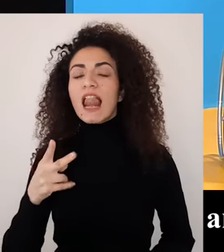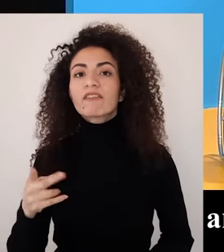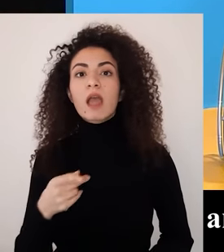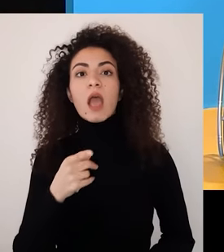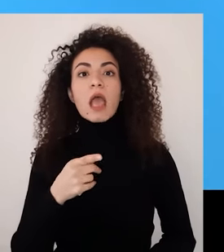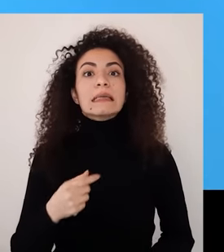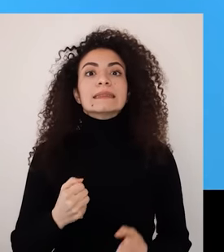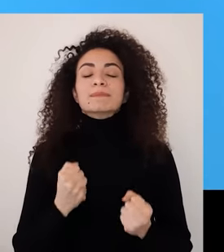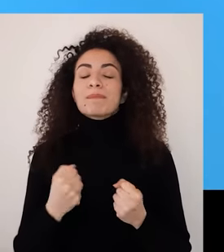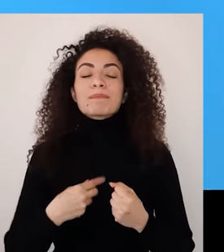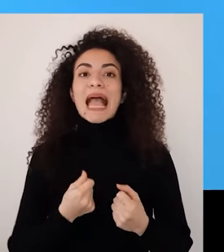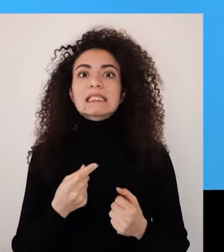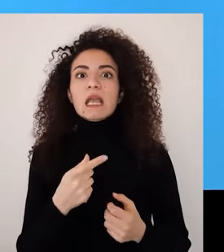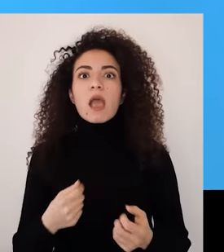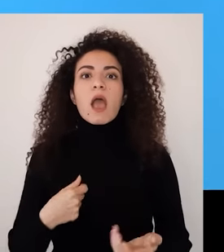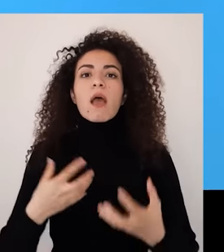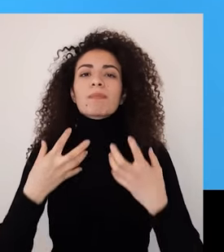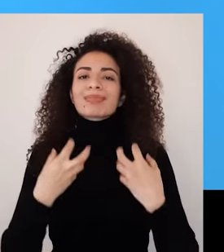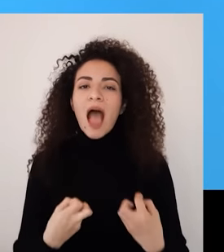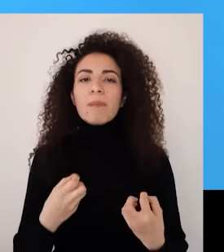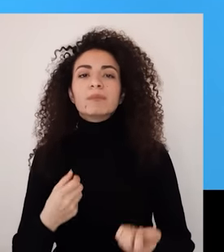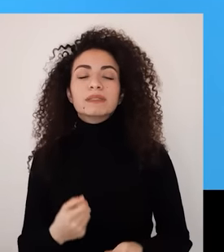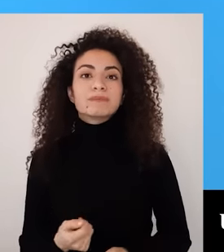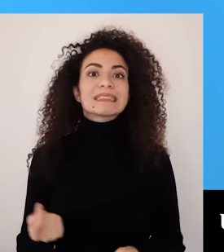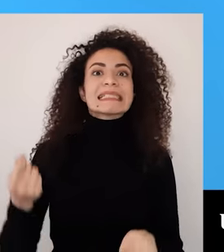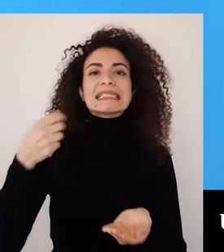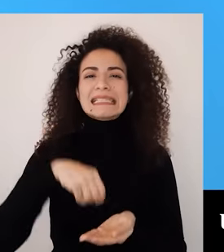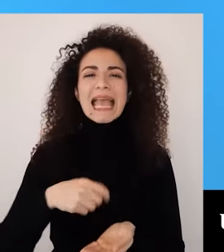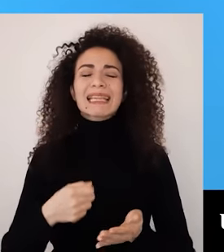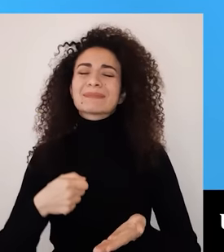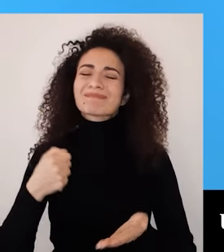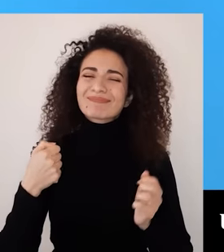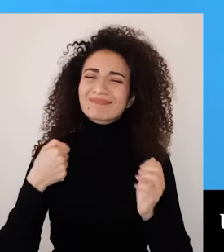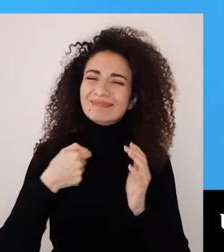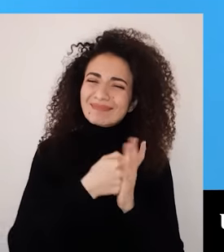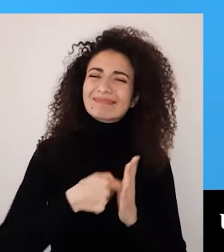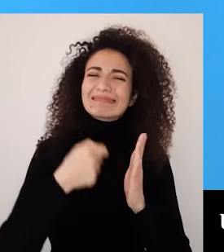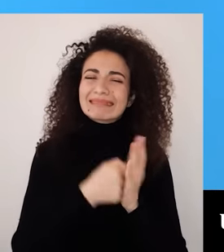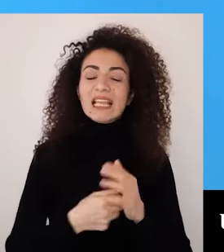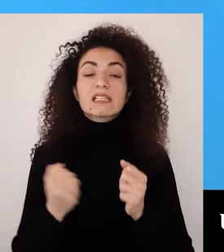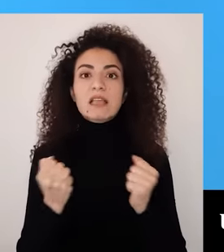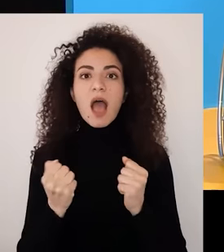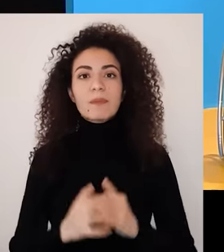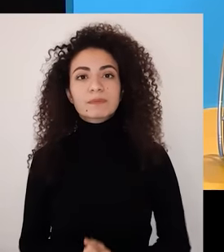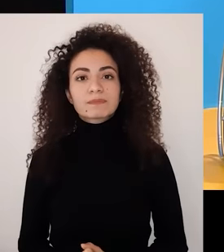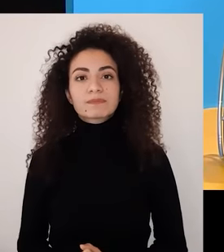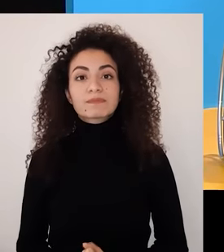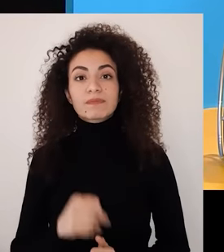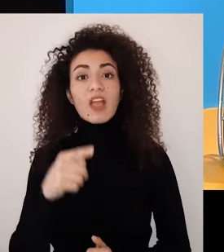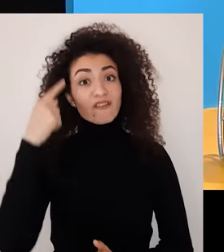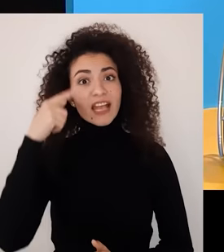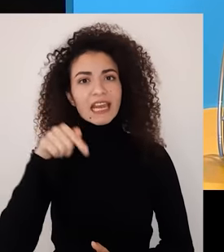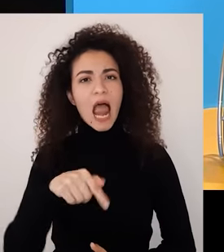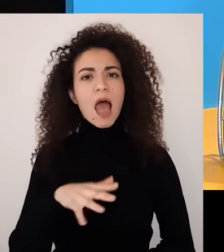للغرق؟ اختاري مشكلة عم توجهها حالياً واستعيني بمثل الزورق ومستوى المياه وقومي